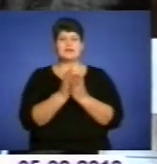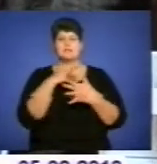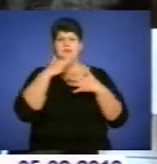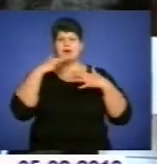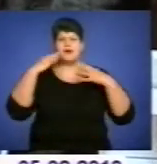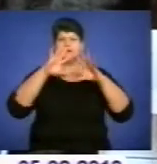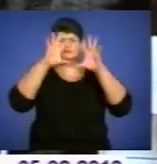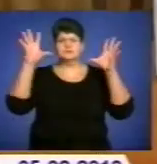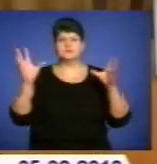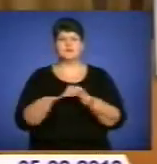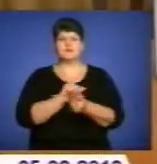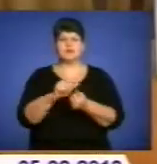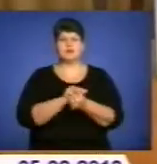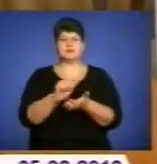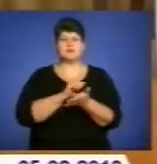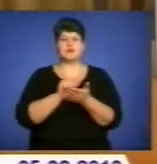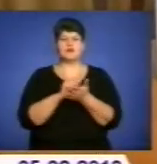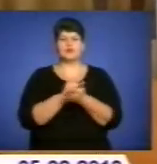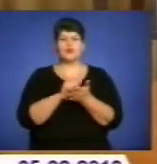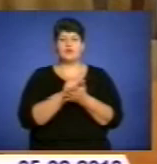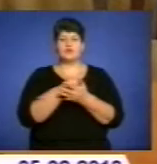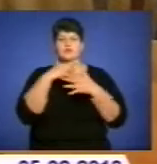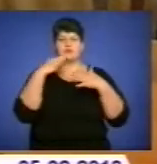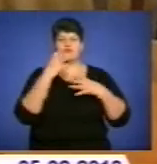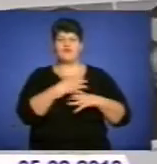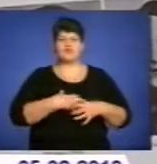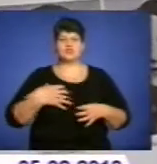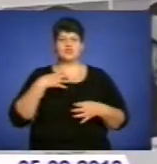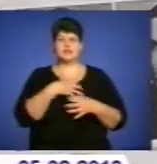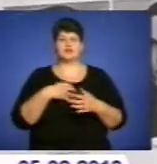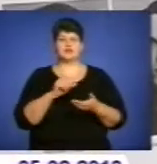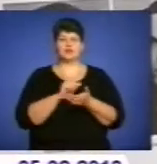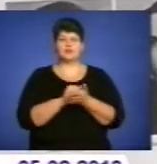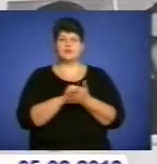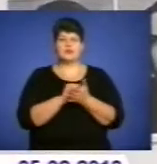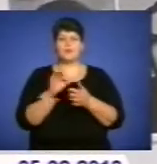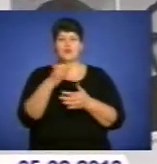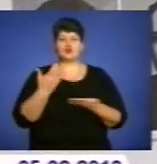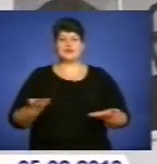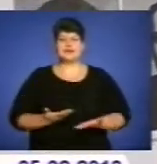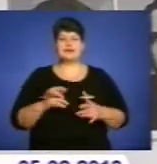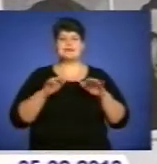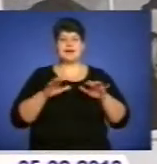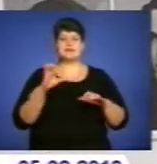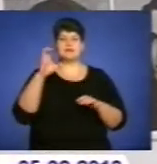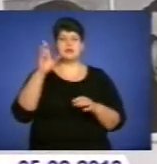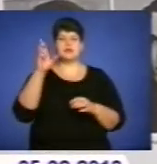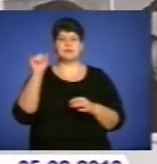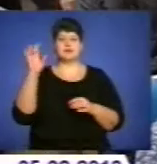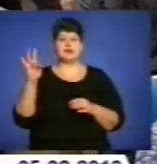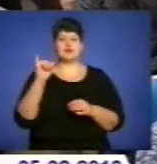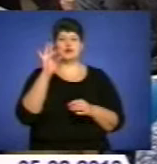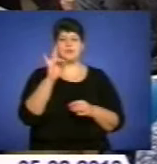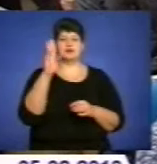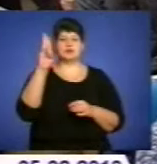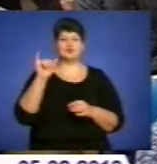матеріалів, в яких опубліковано ряд важливих і невідомих широкому загалу документів про життя та діяльність Степана Бандери і Романа Шухевича.